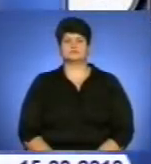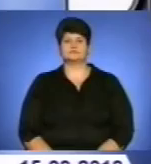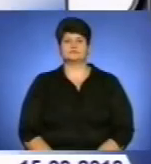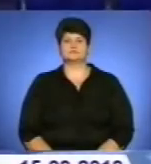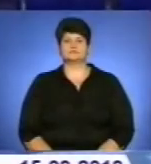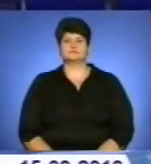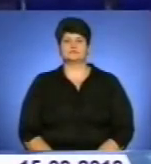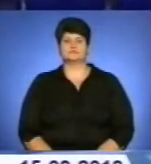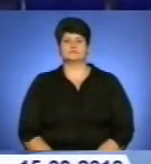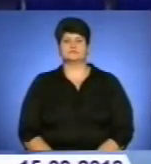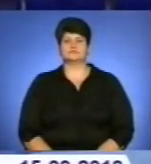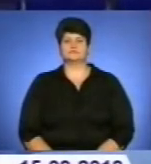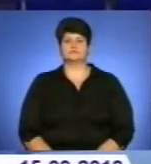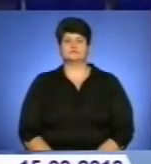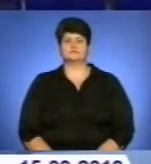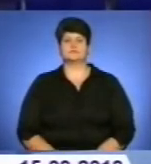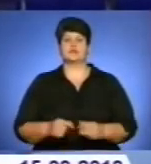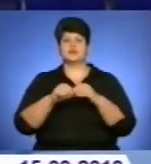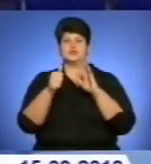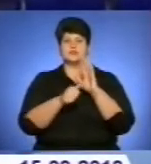ліцею номер 13 Юлії Богач.